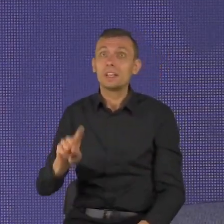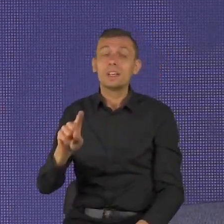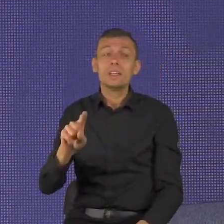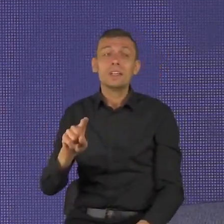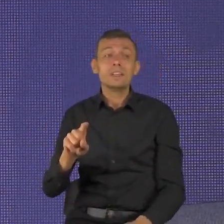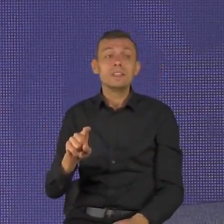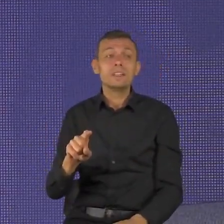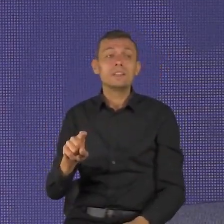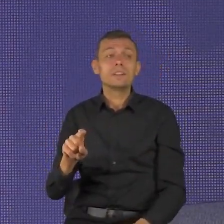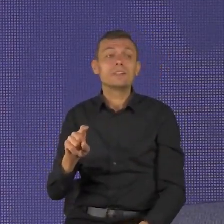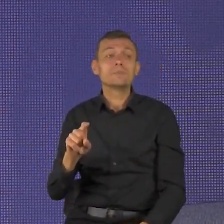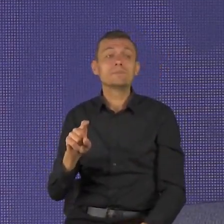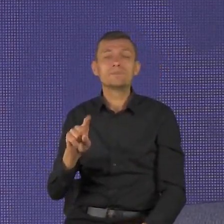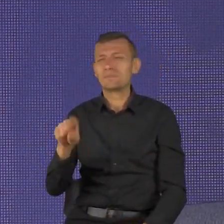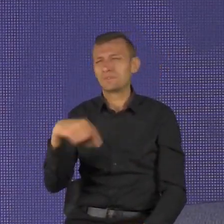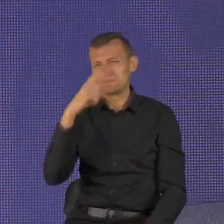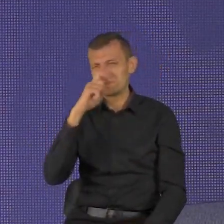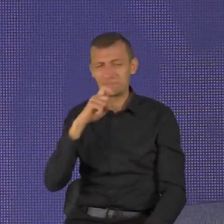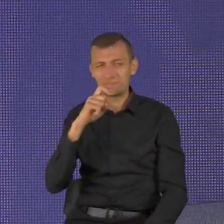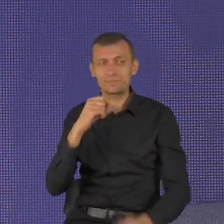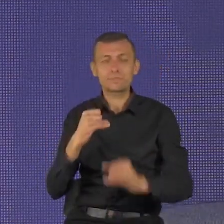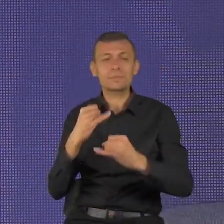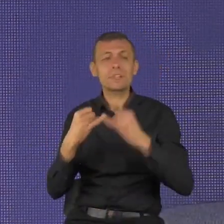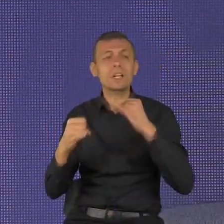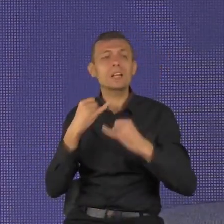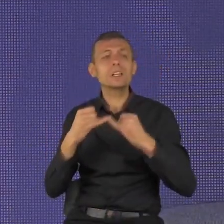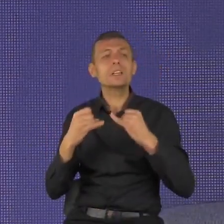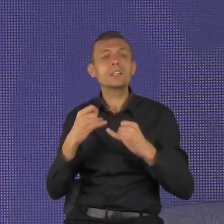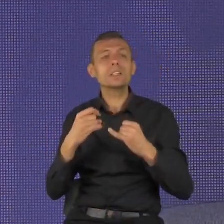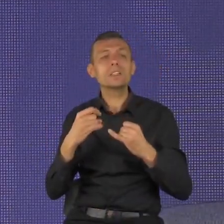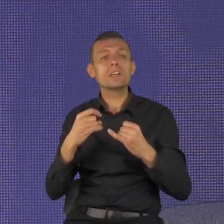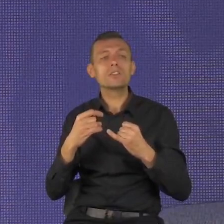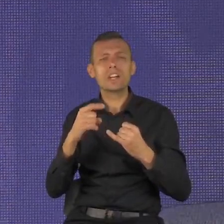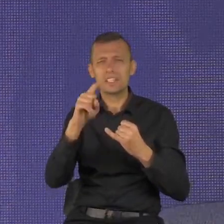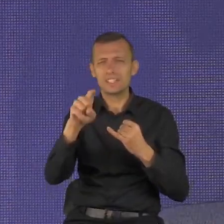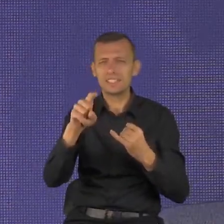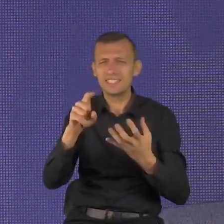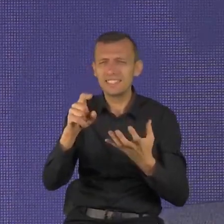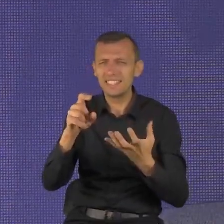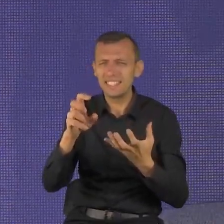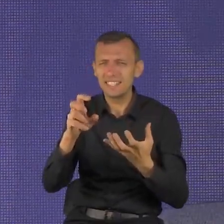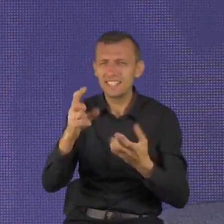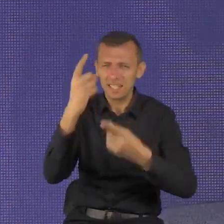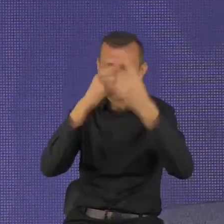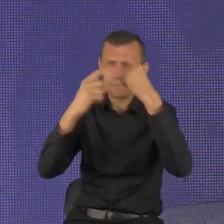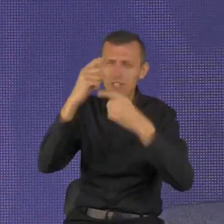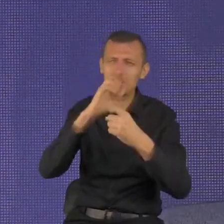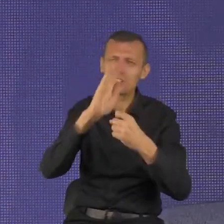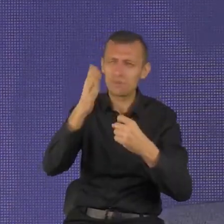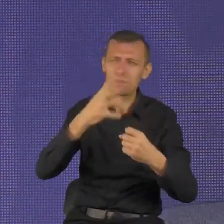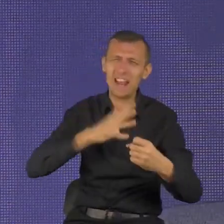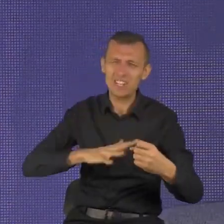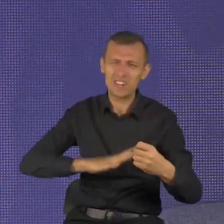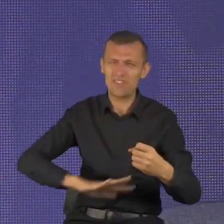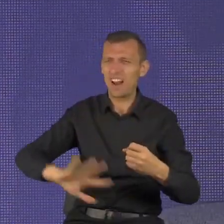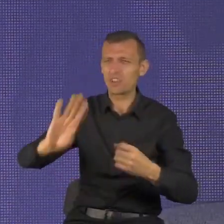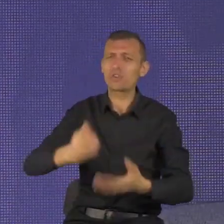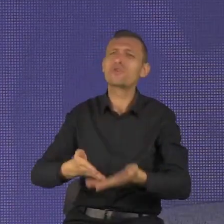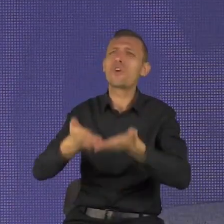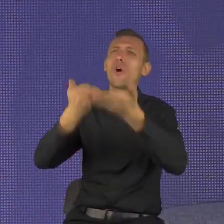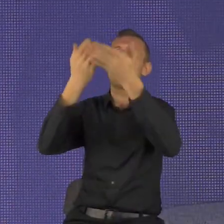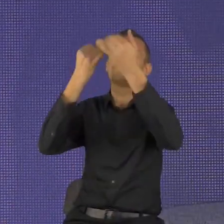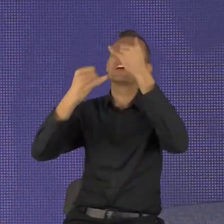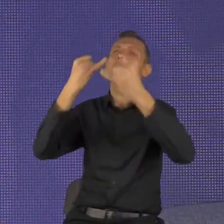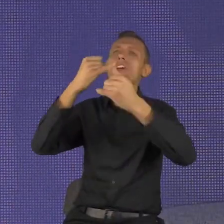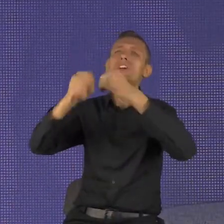poczucie swojej wartości uzależniasz od nieustannej pracy, to będziesz miał wszystkiego dosyć przez całe swoje